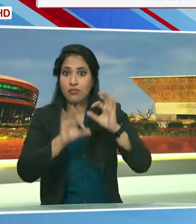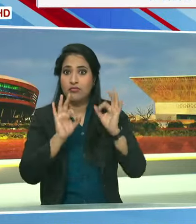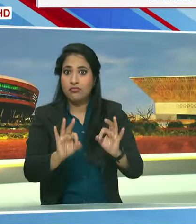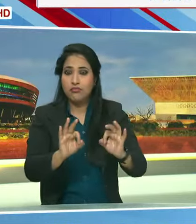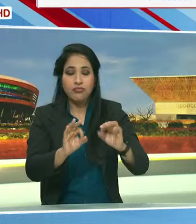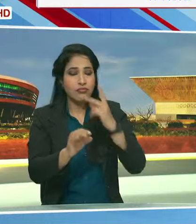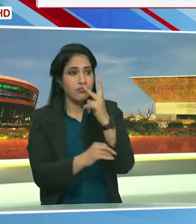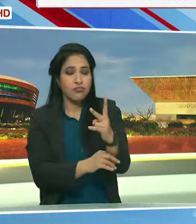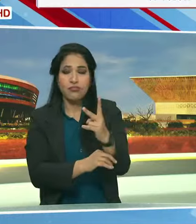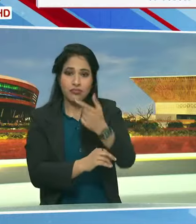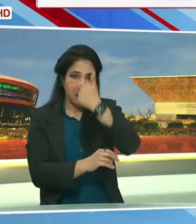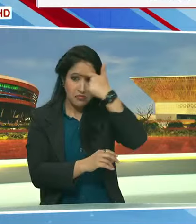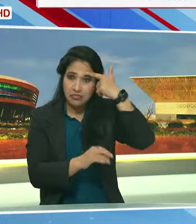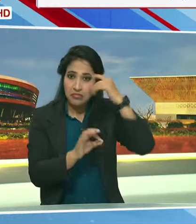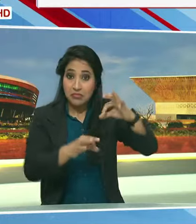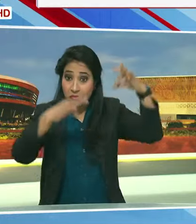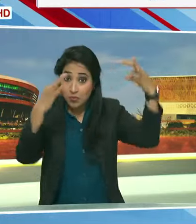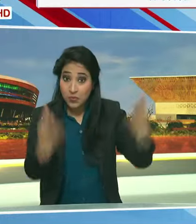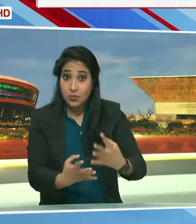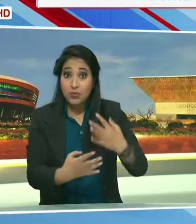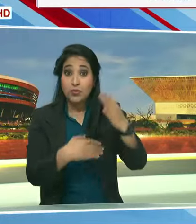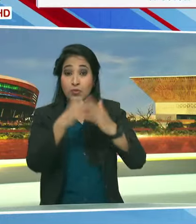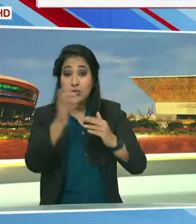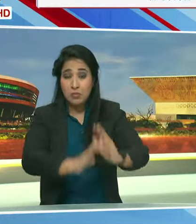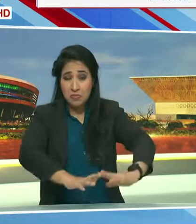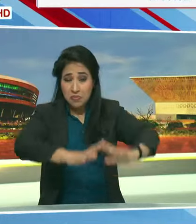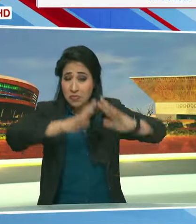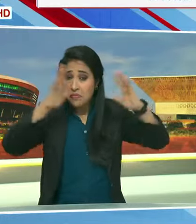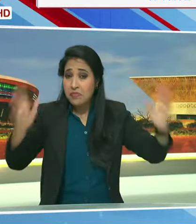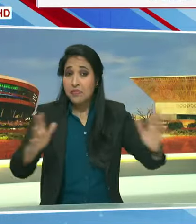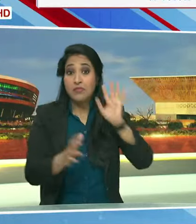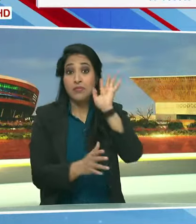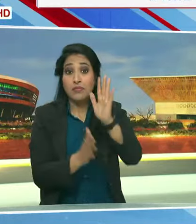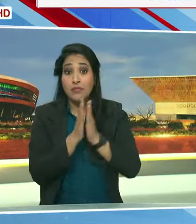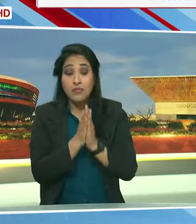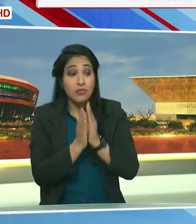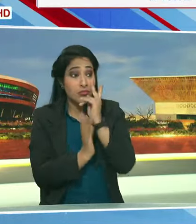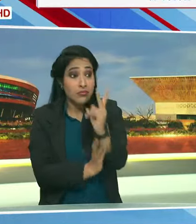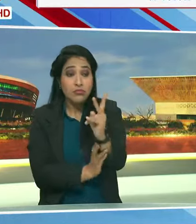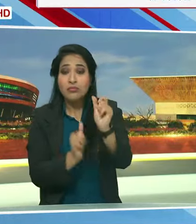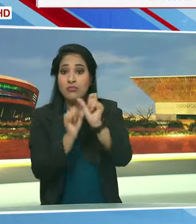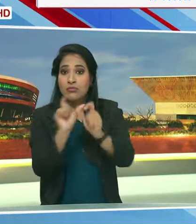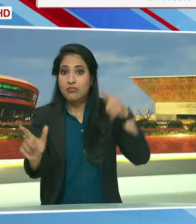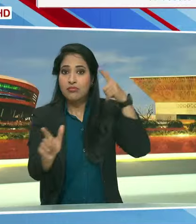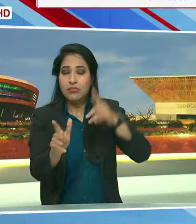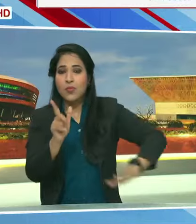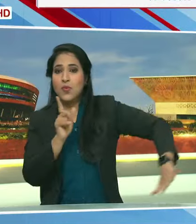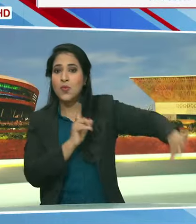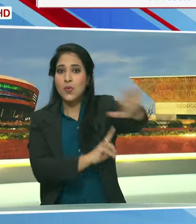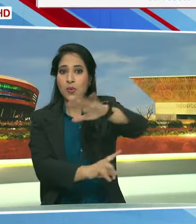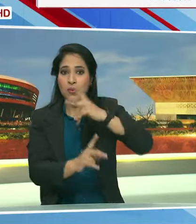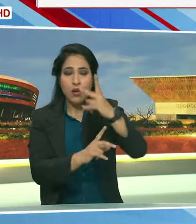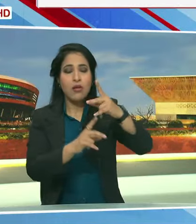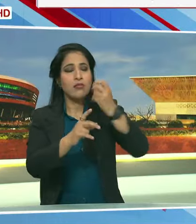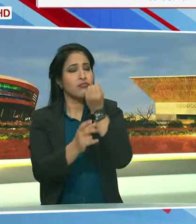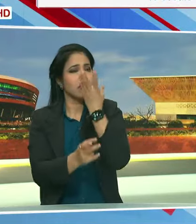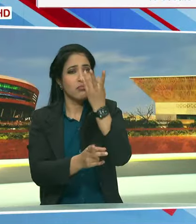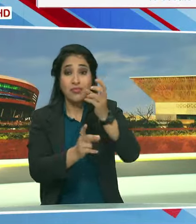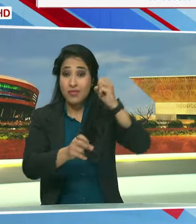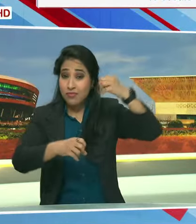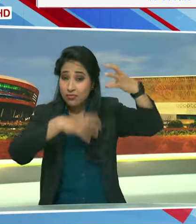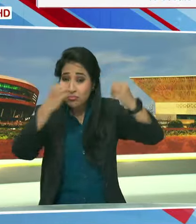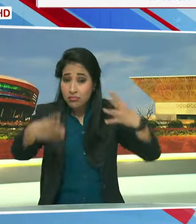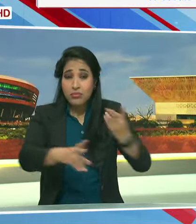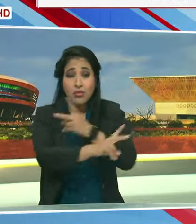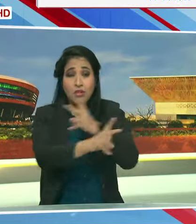हो रहा है नवनिर्मित भव्य मंदिर सहित पूरी अयोध्या धाम को सजया जा रहा है